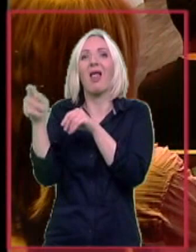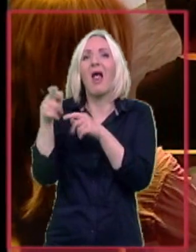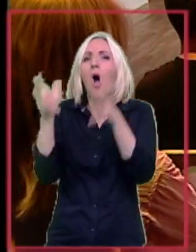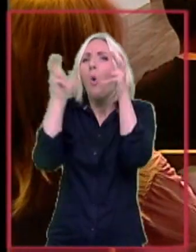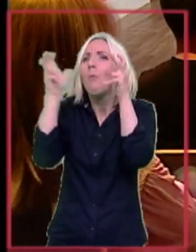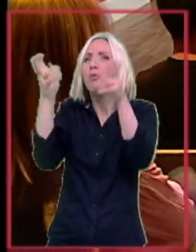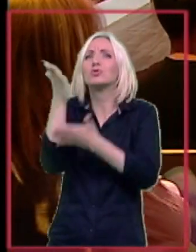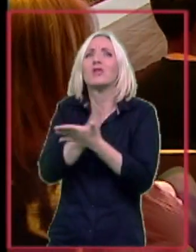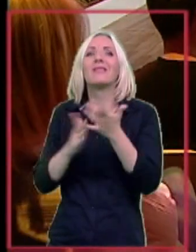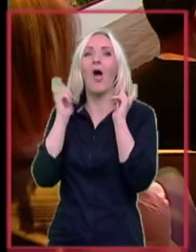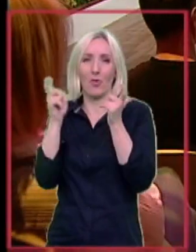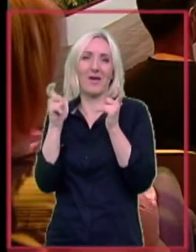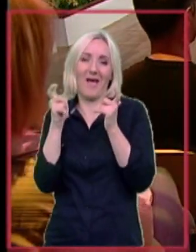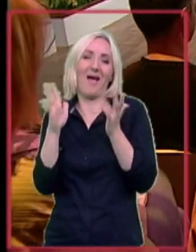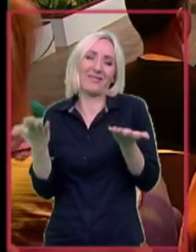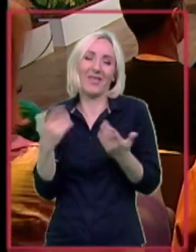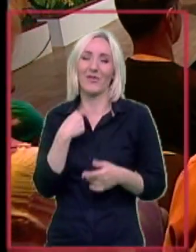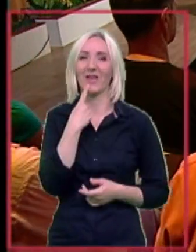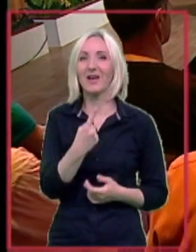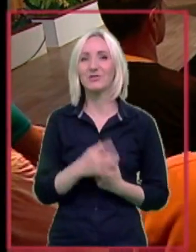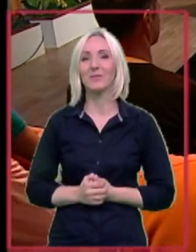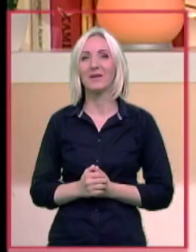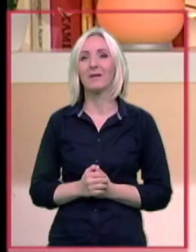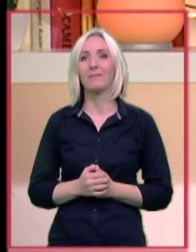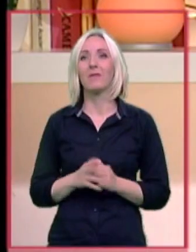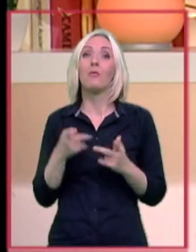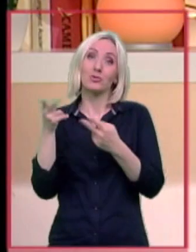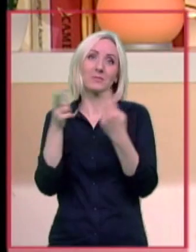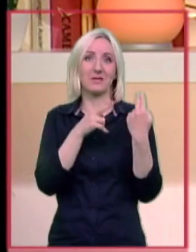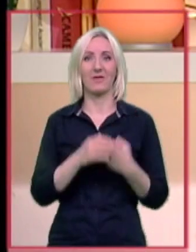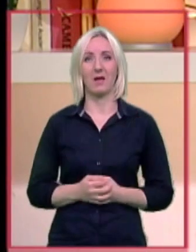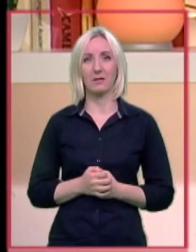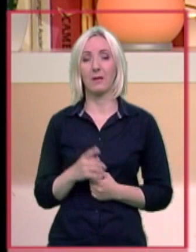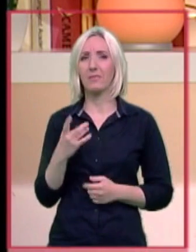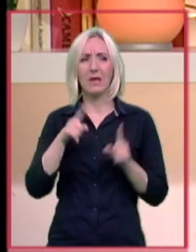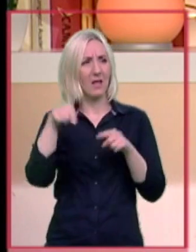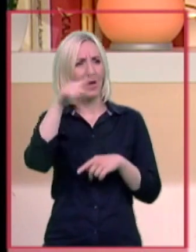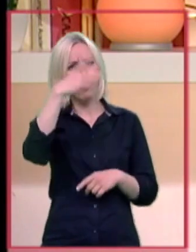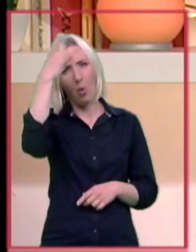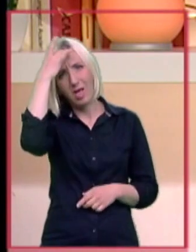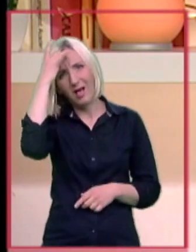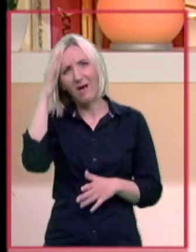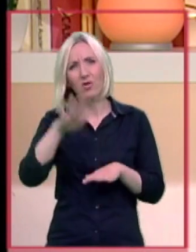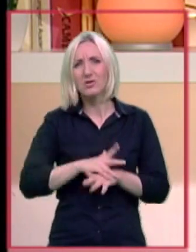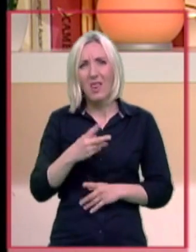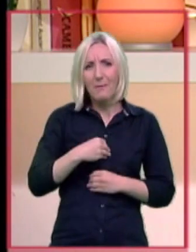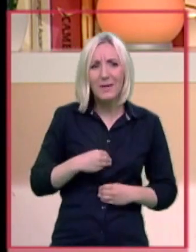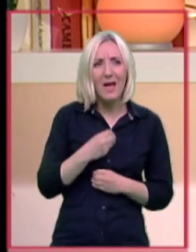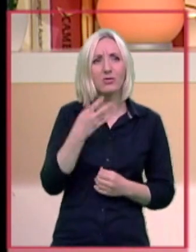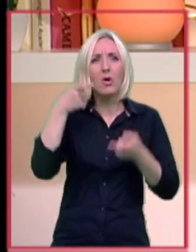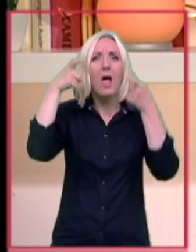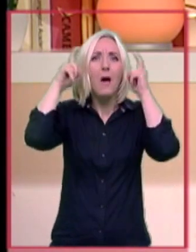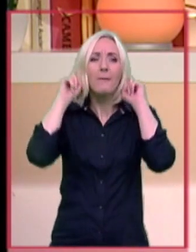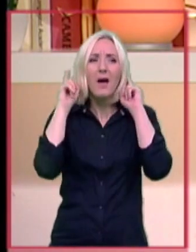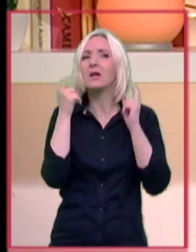I to tako bude, da. Tako da bi se možda i vratila. Kada nekoga boli glava, kada se osjeća neprijatno kada stavi slušni